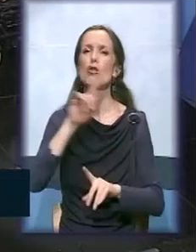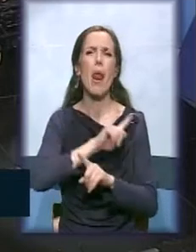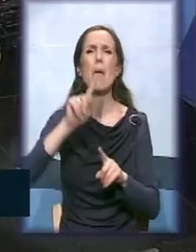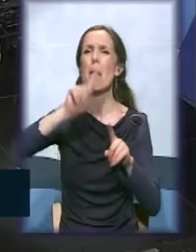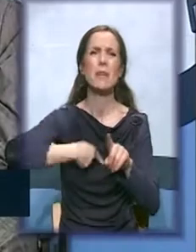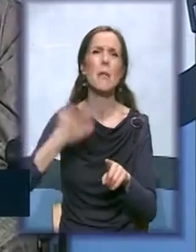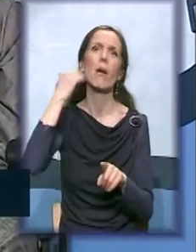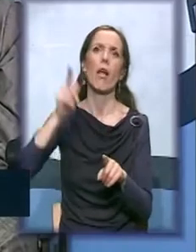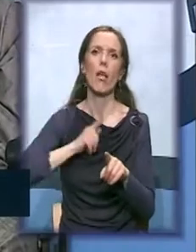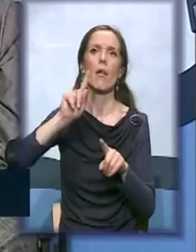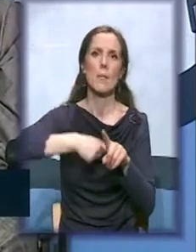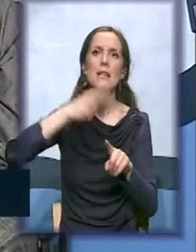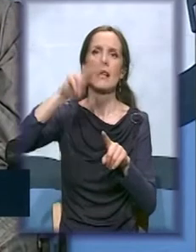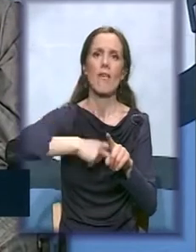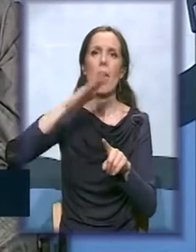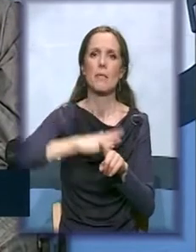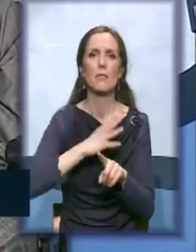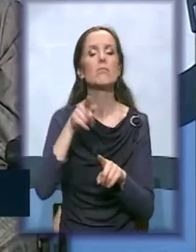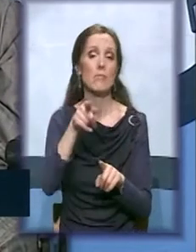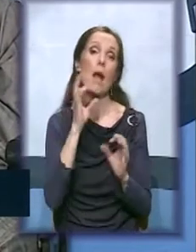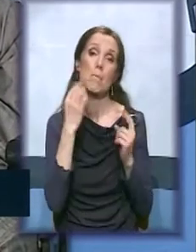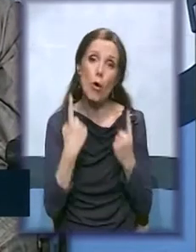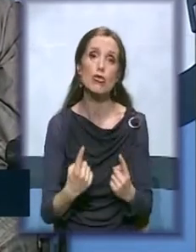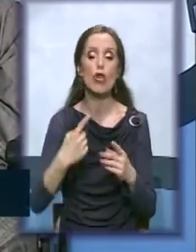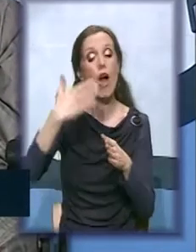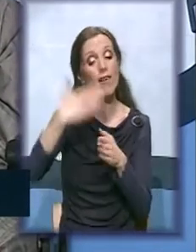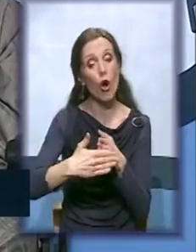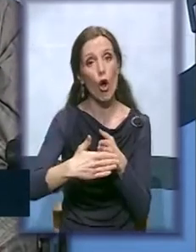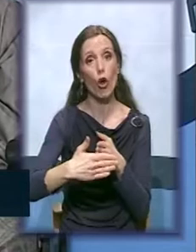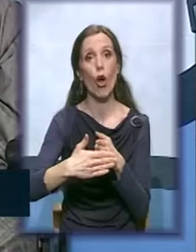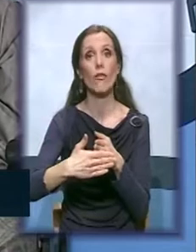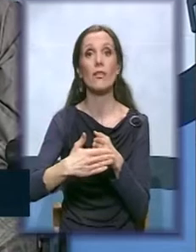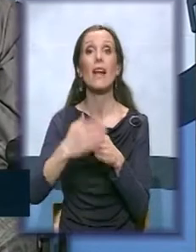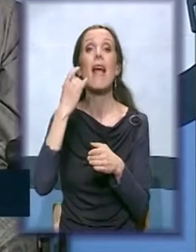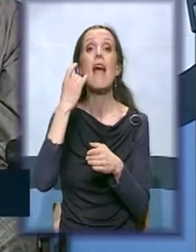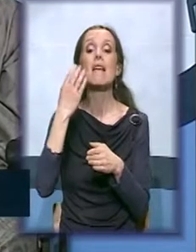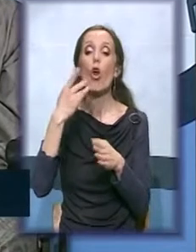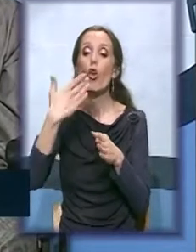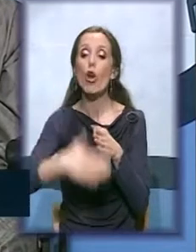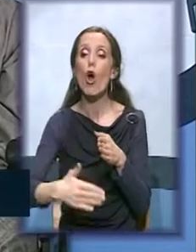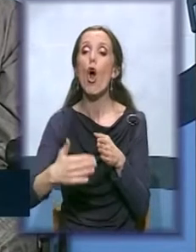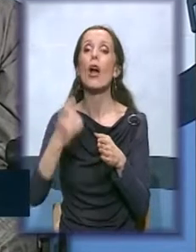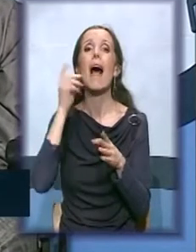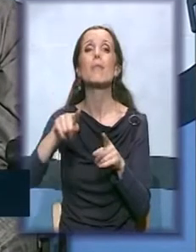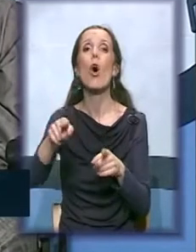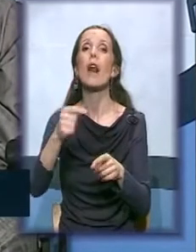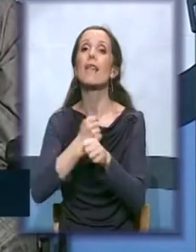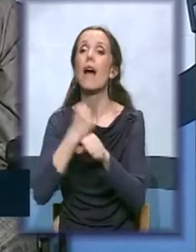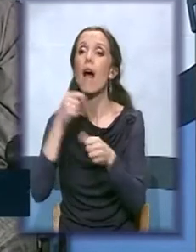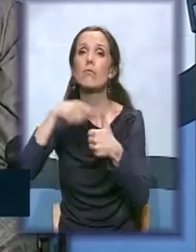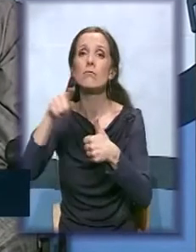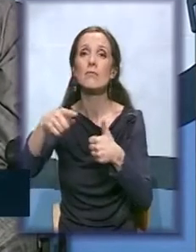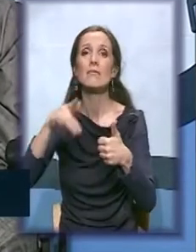5. Zna se tačno u kojim mrakovima treba da postupa centar, policija, zdravstveno ustanovi i sud.